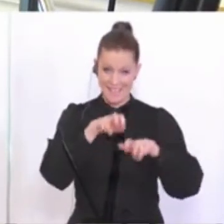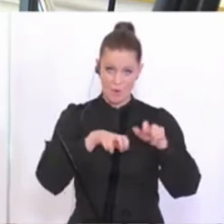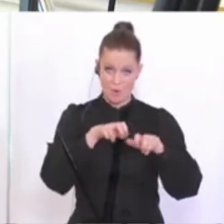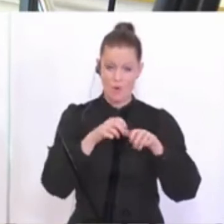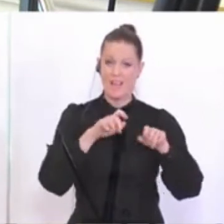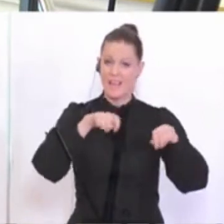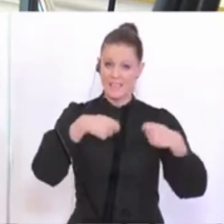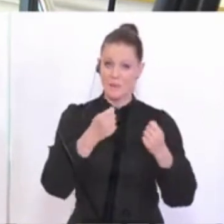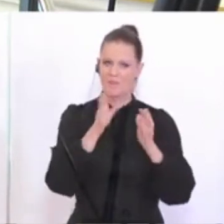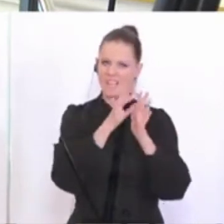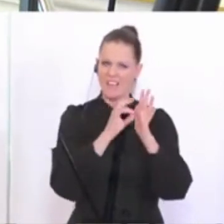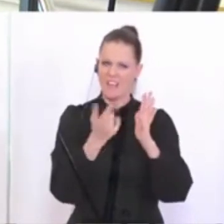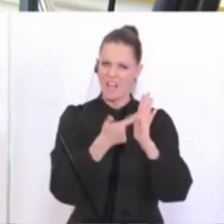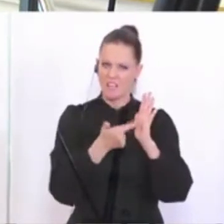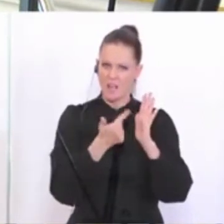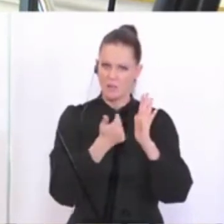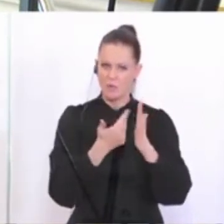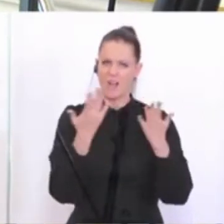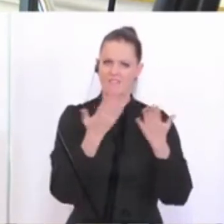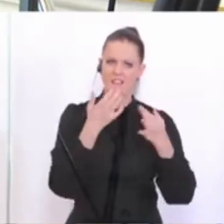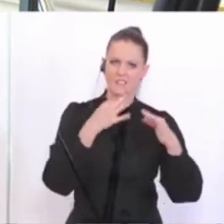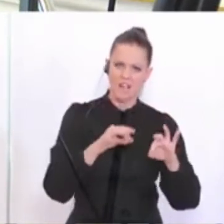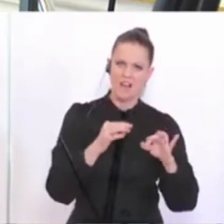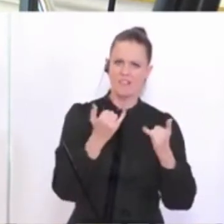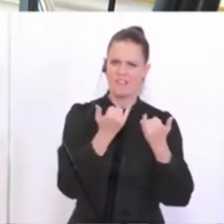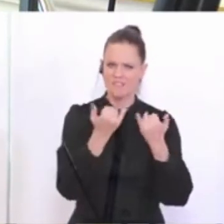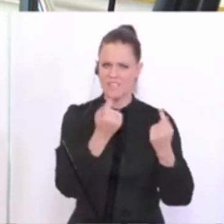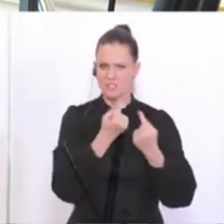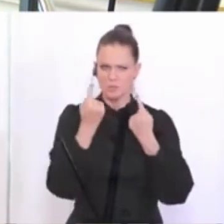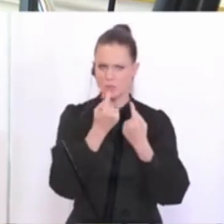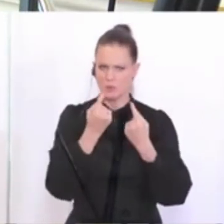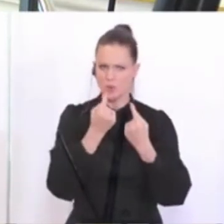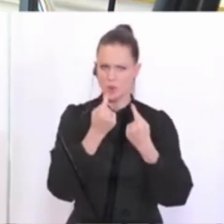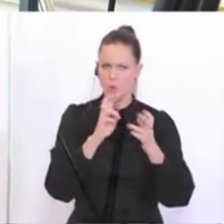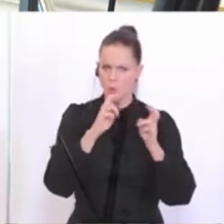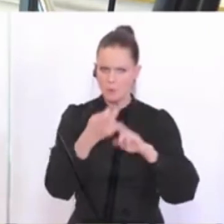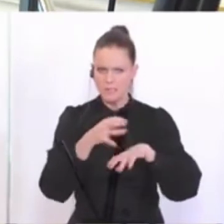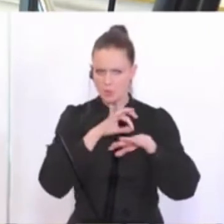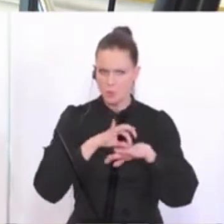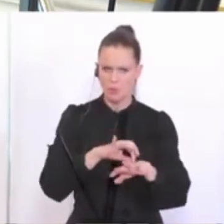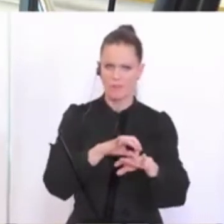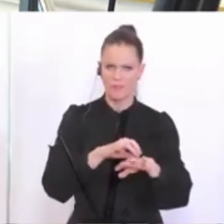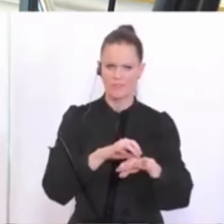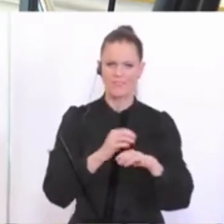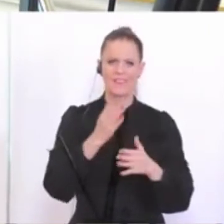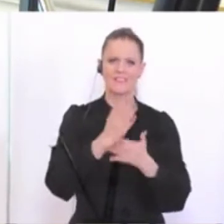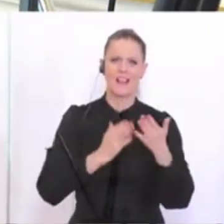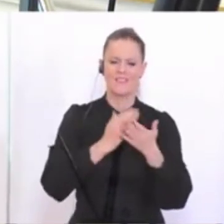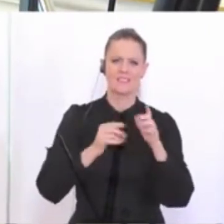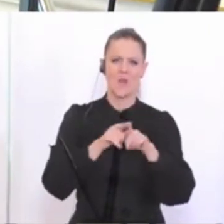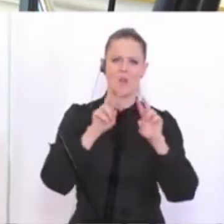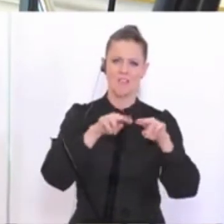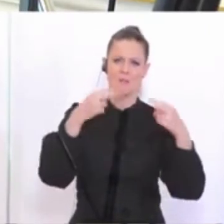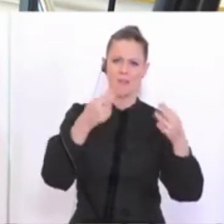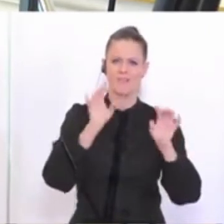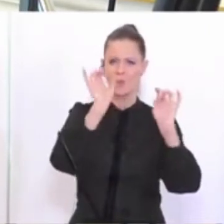Kriterienkatalog, was unter welchen Umständen durchgeführt werden darf, weil Sie gesagt haben, es wird dann teilweise den Verbänden ein bisschen überlassen, habe